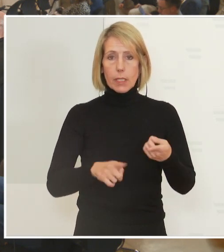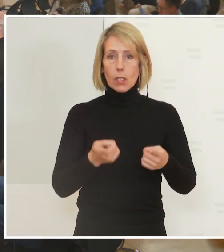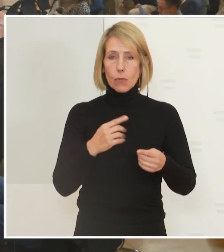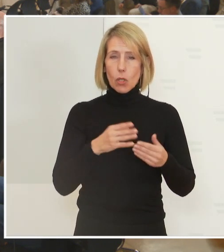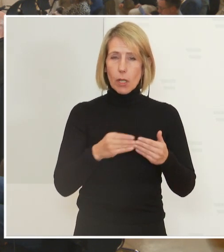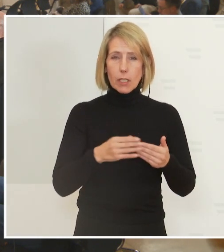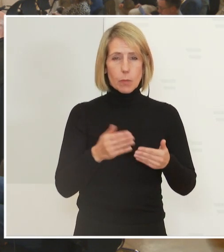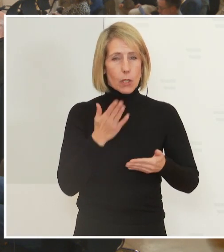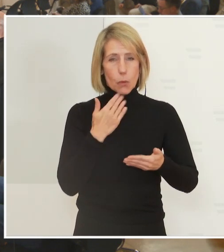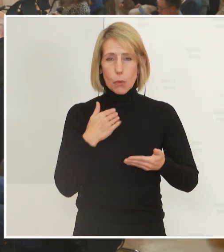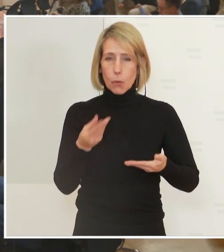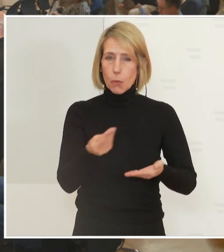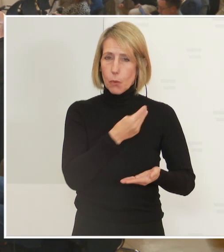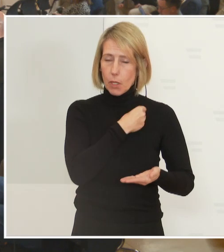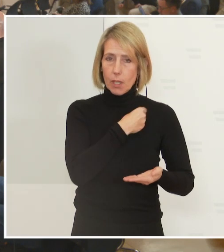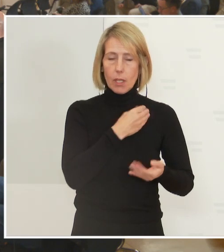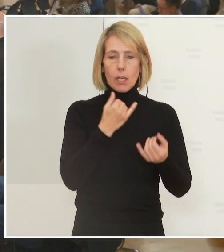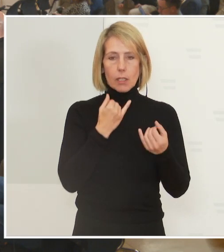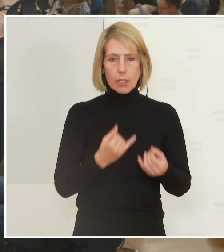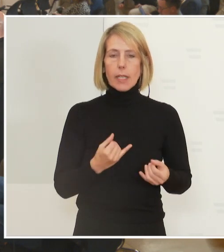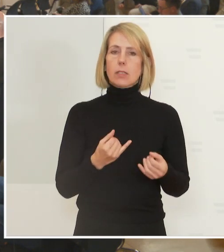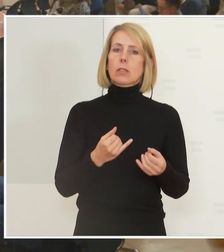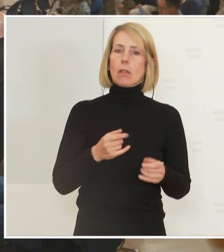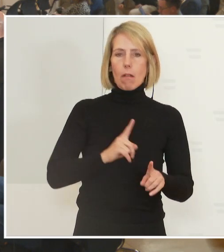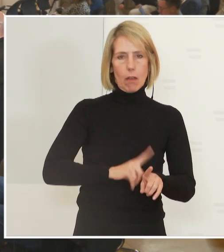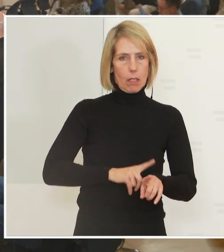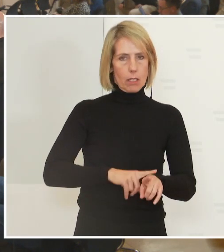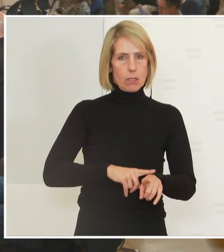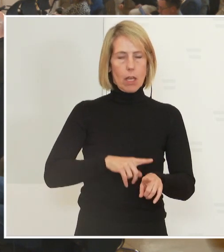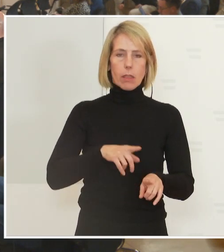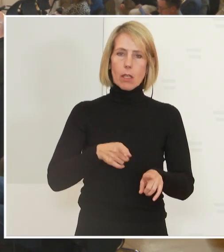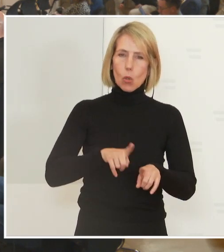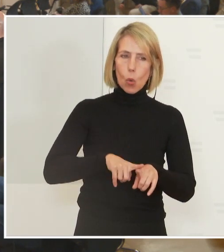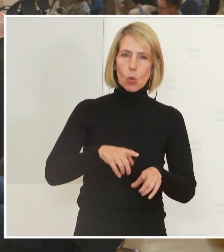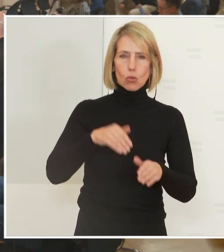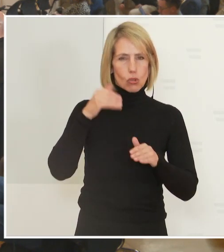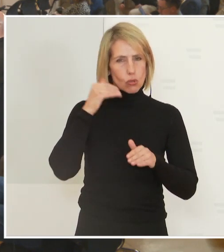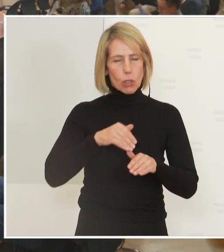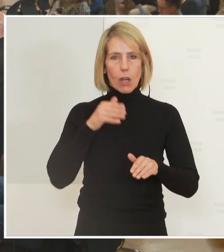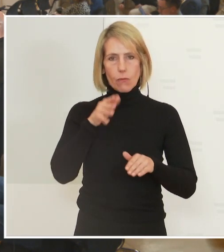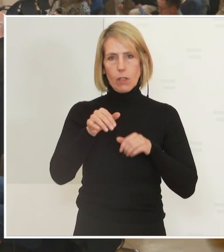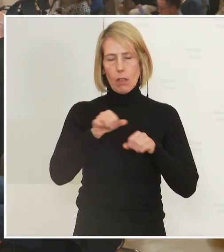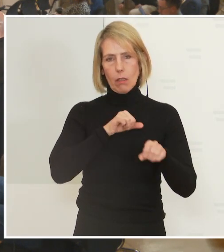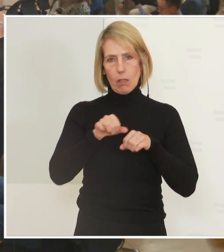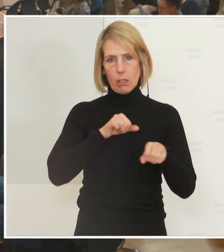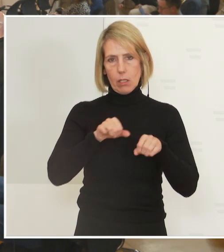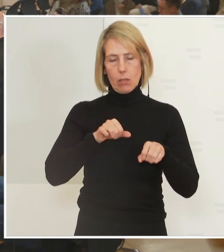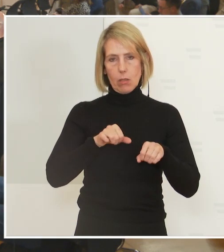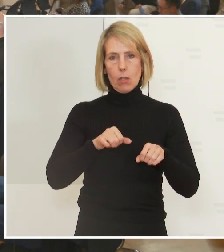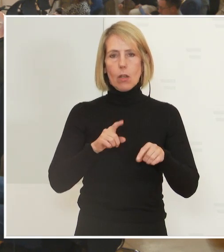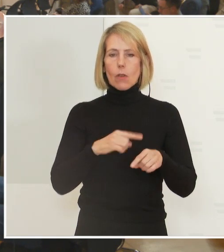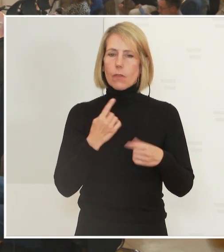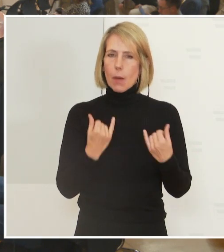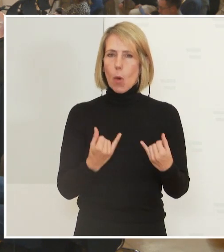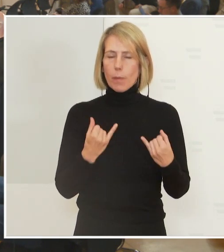Expertinnen transportiert wurde, jetzt rechtzeitig und in aller Schärfe reagiert wird. Und wir